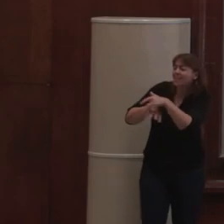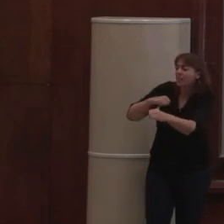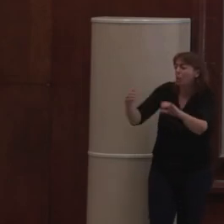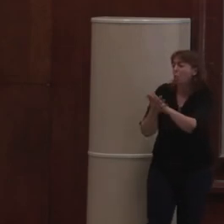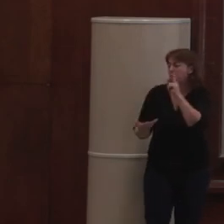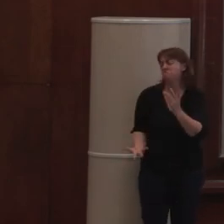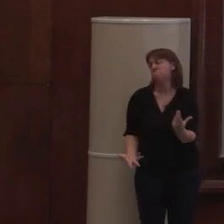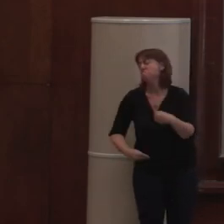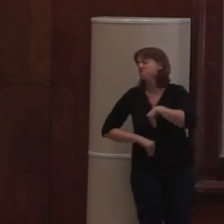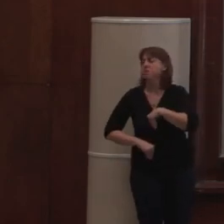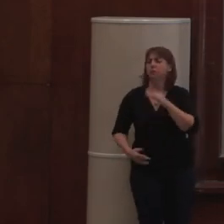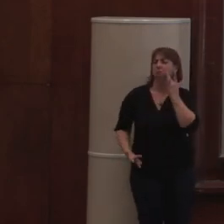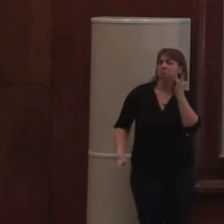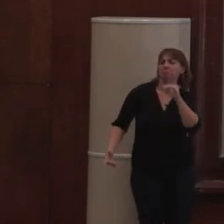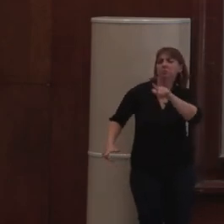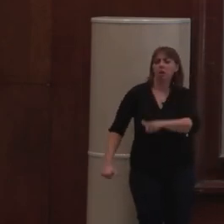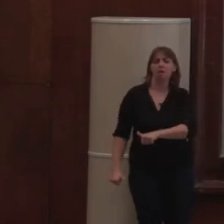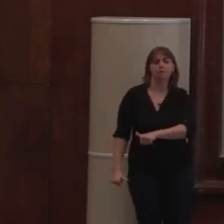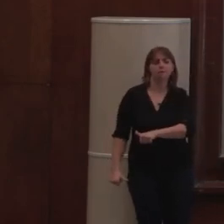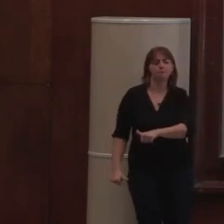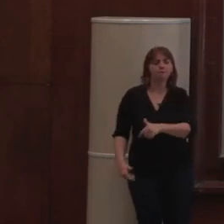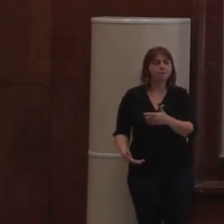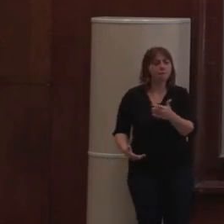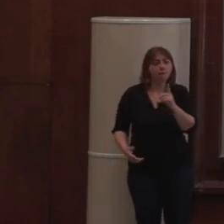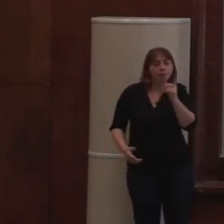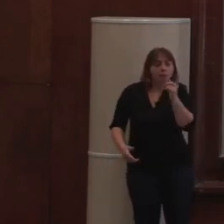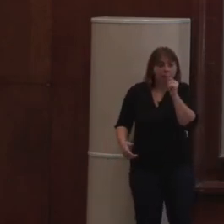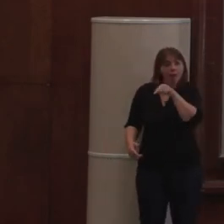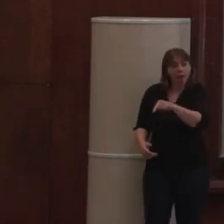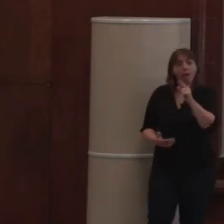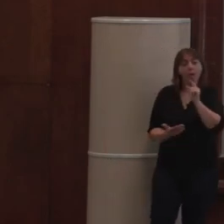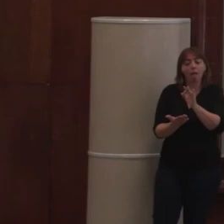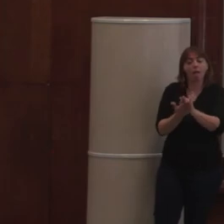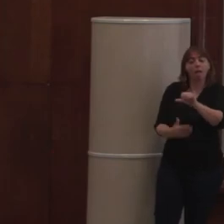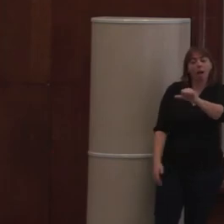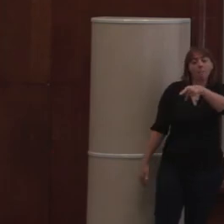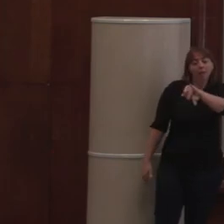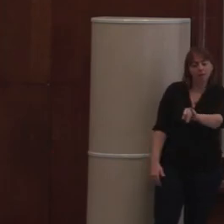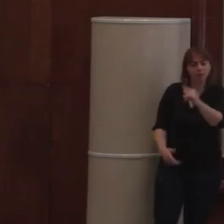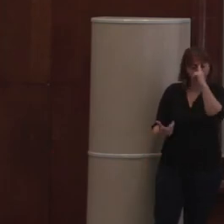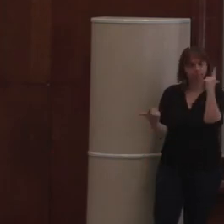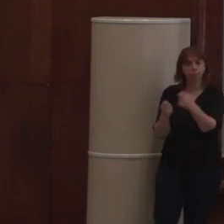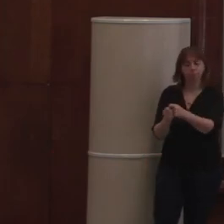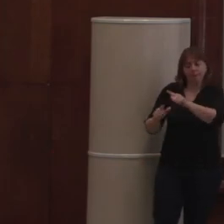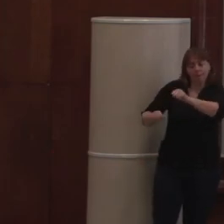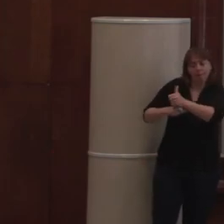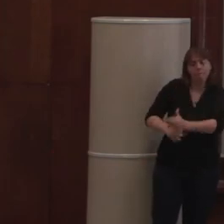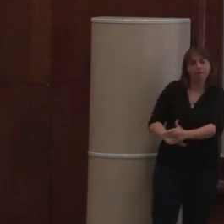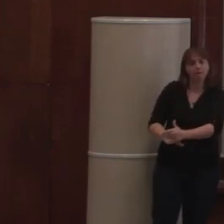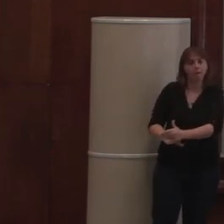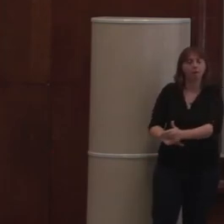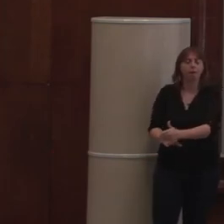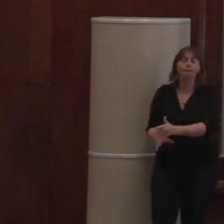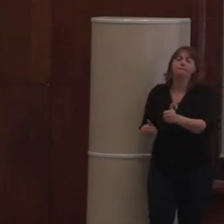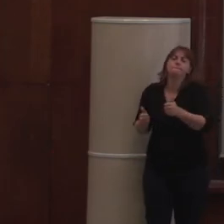ça. Et tout ça, ça ressort du cœur. Et donc, c'est disponible via l'API. Et donc, ça fait une vraie recherche. qu'aujourd'hui, je fais des